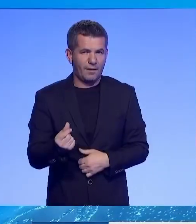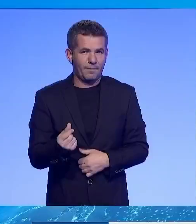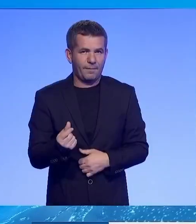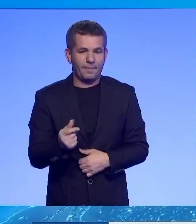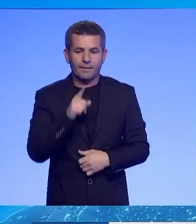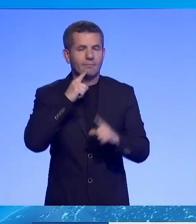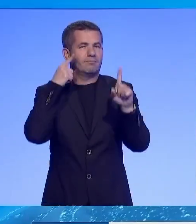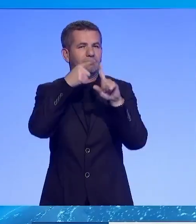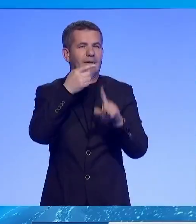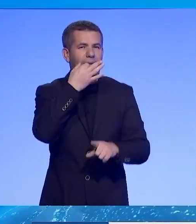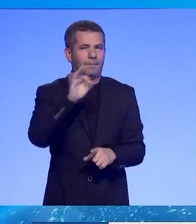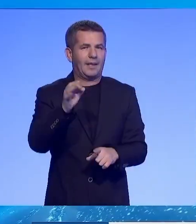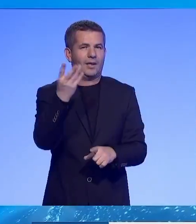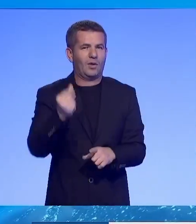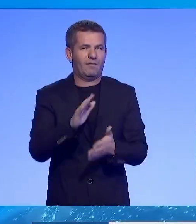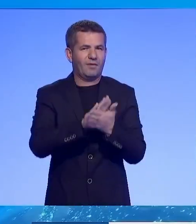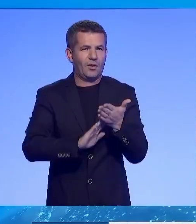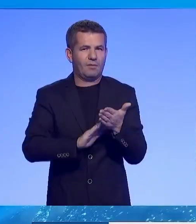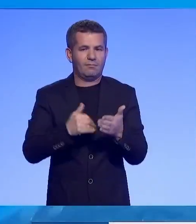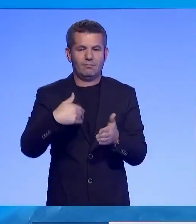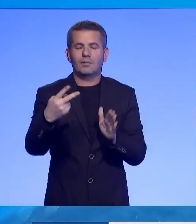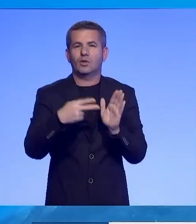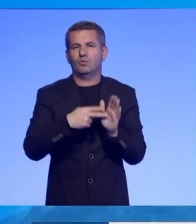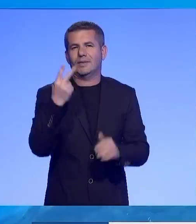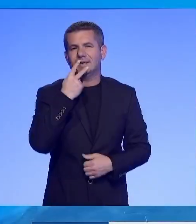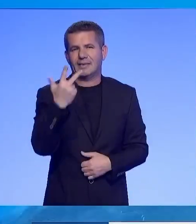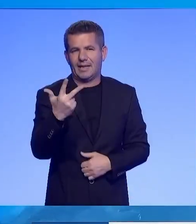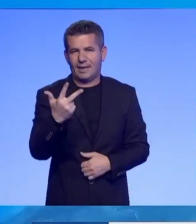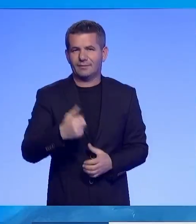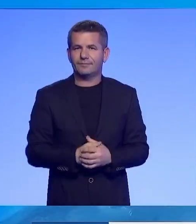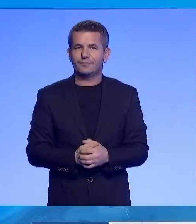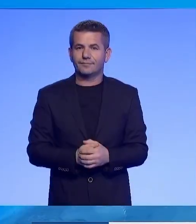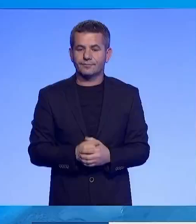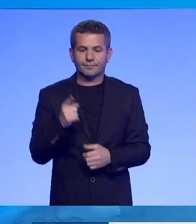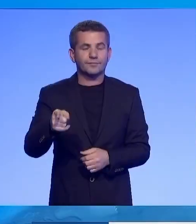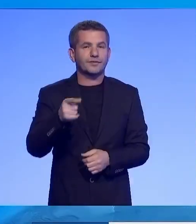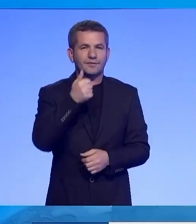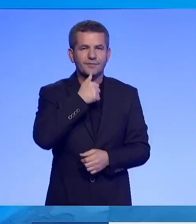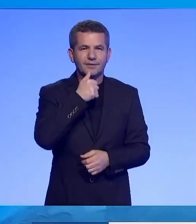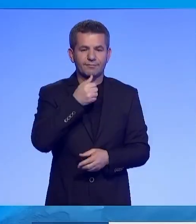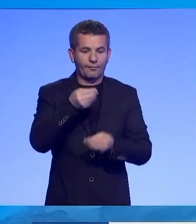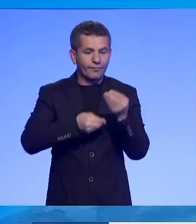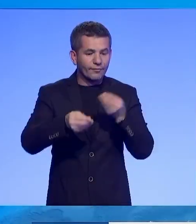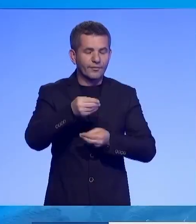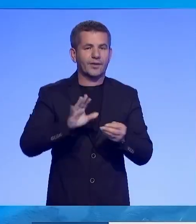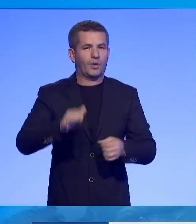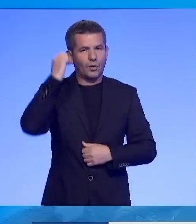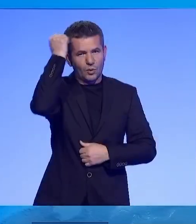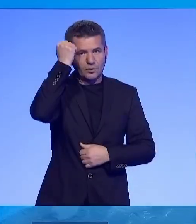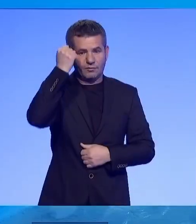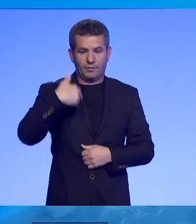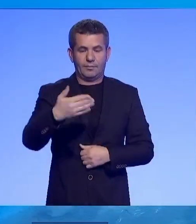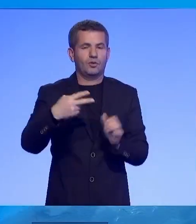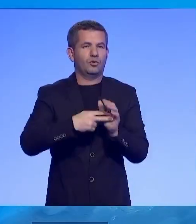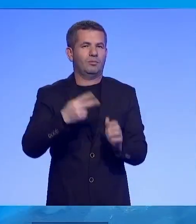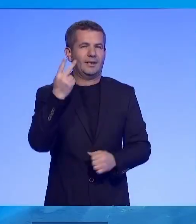sënimin që zbatimi ti të filloj me 2023. Për sektorin financiar, Dibella tha se Kosova vitin që vjen